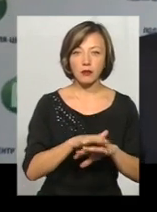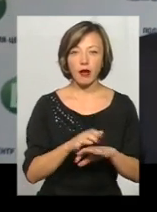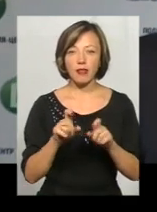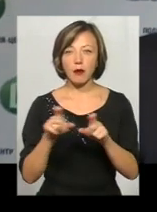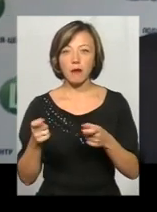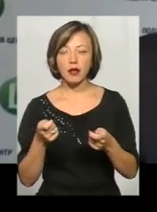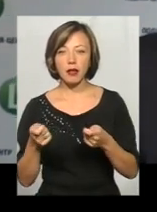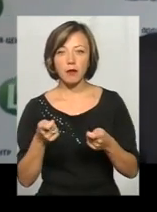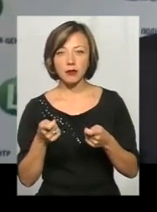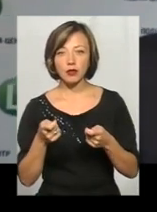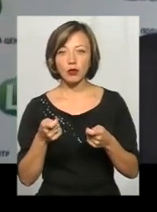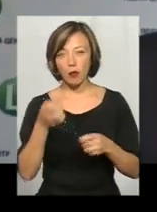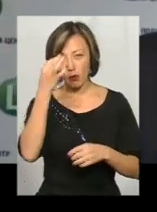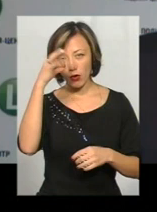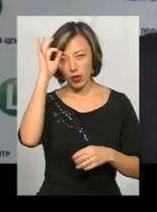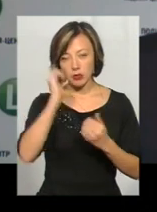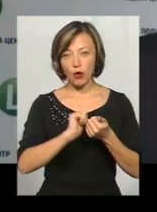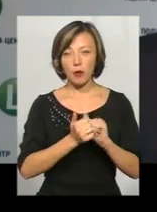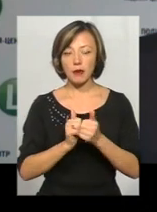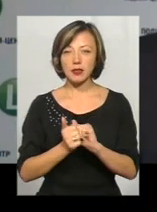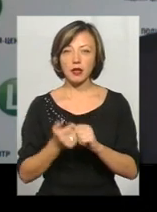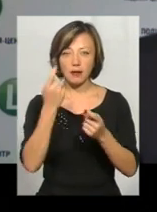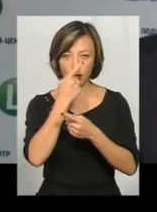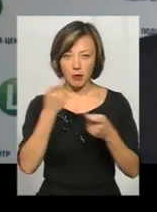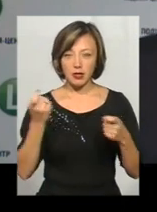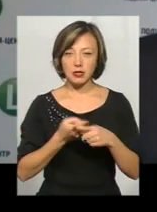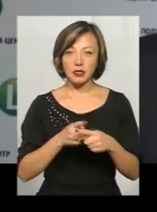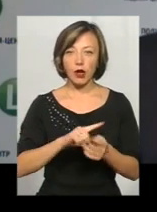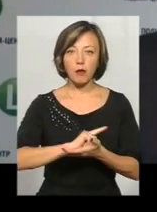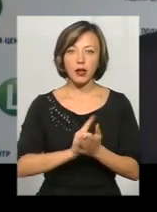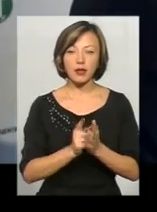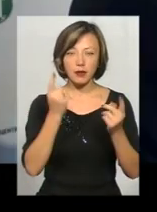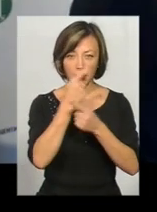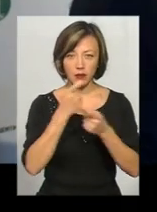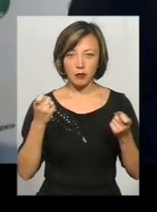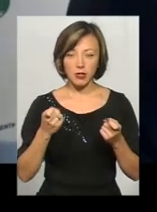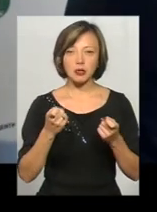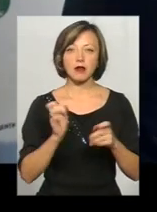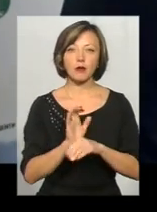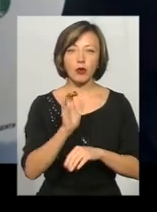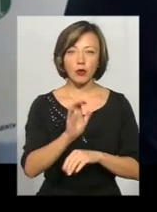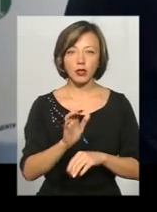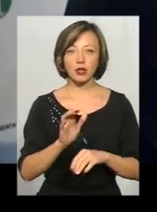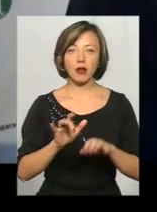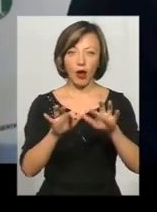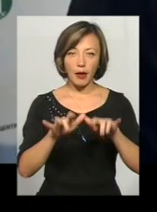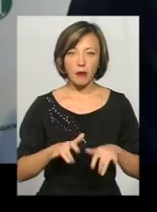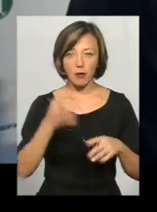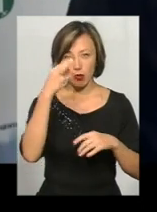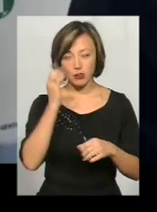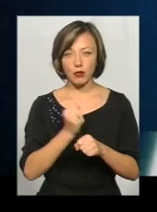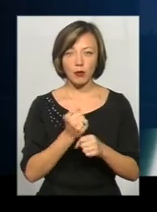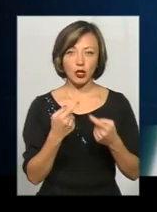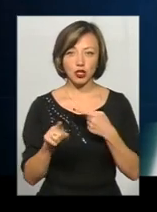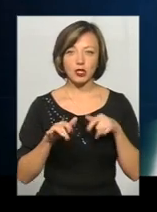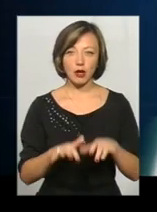кіберполіції. Ми обмінюємося інформацією, ця оперативна інформація приходить до кіберполіції, які її узагальнюють і роблять інші оперативні